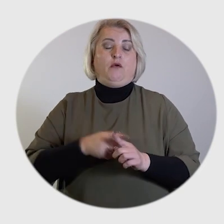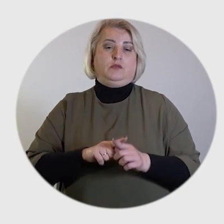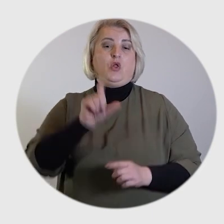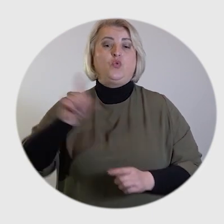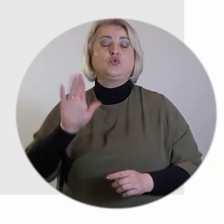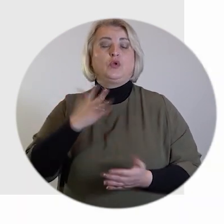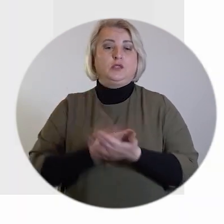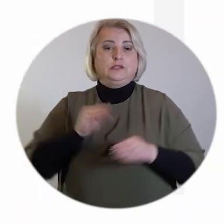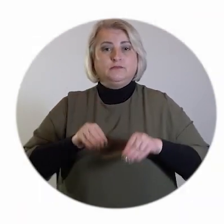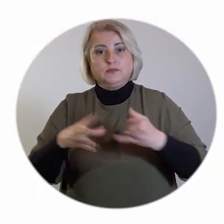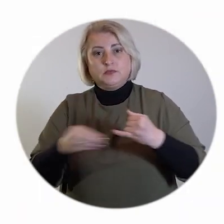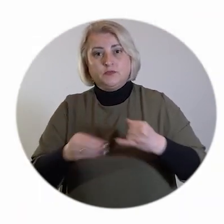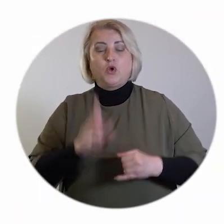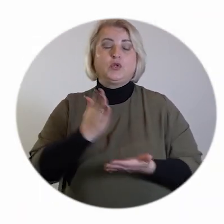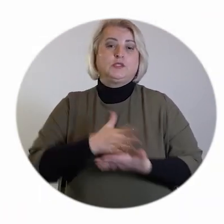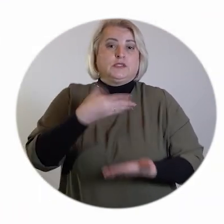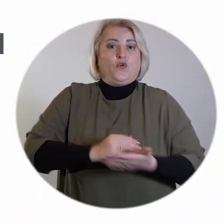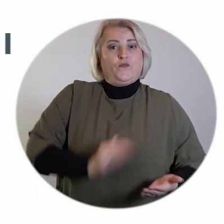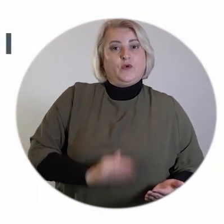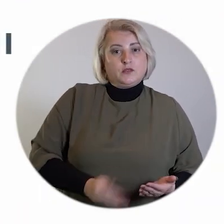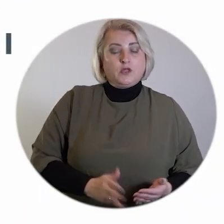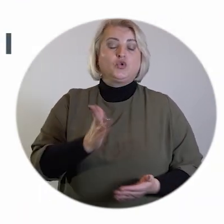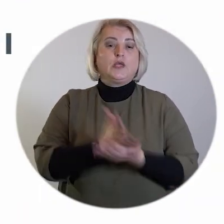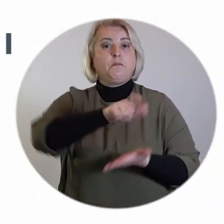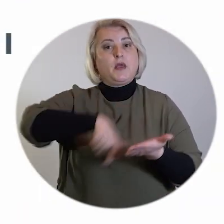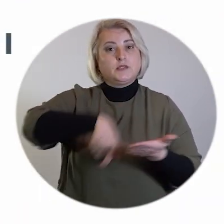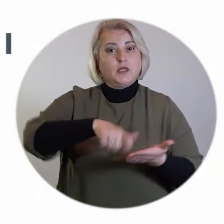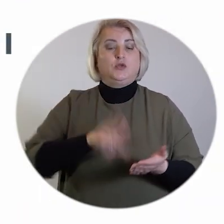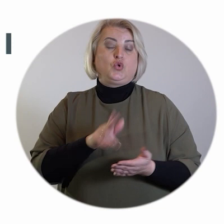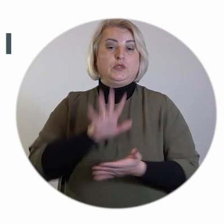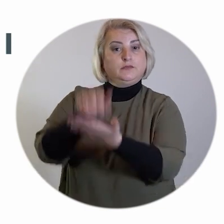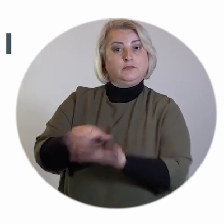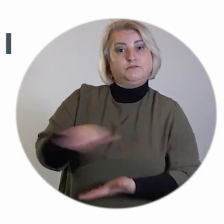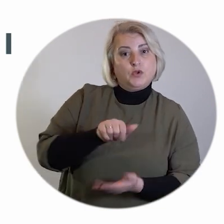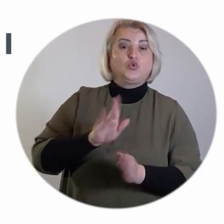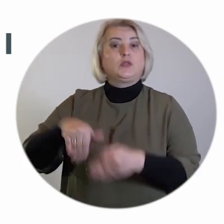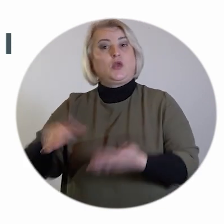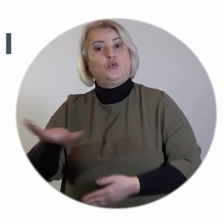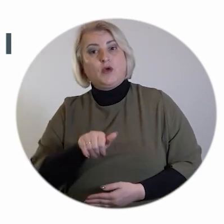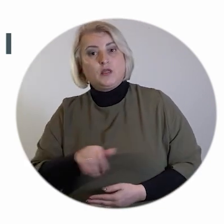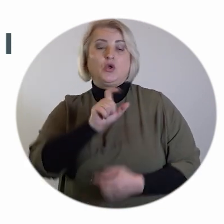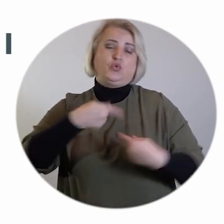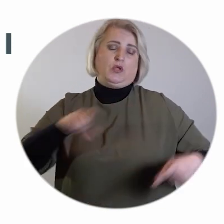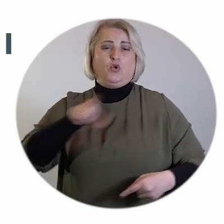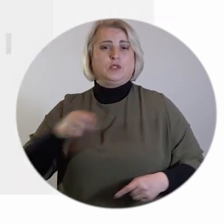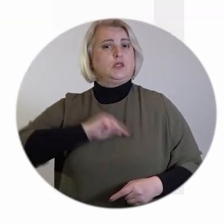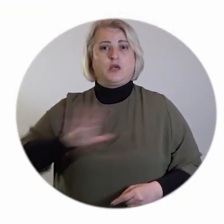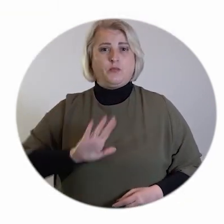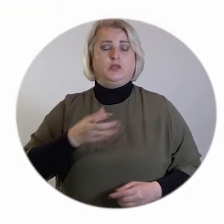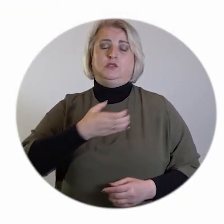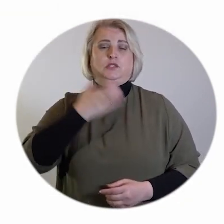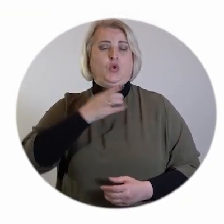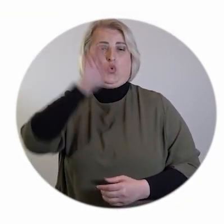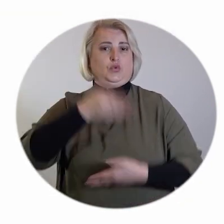proprietarii de teren agricol, fondatorii de întreprindere individuală, deținătorii de patentă, arendașii, arendatorii, alți cetățeni care nu sunt angajați și nici